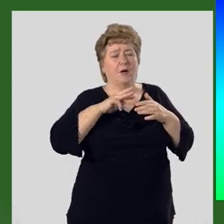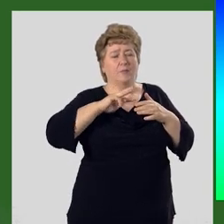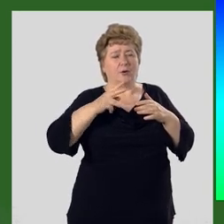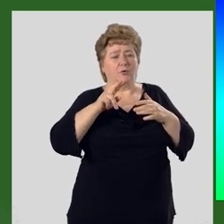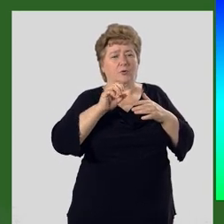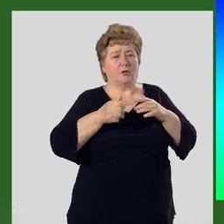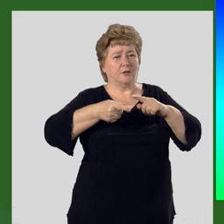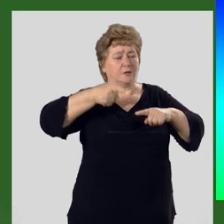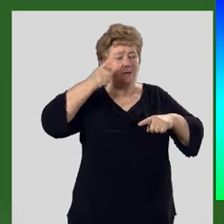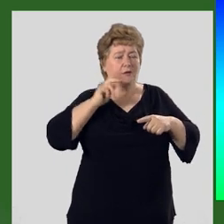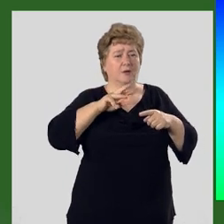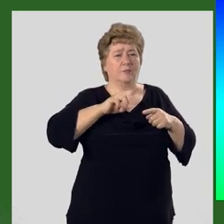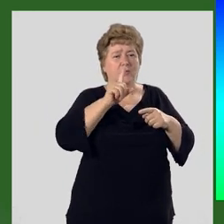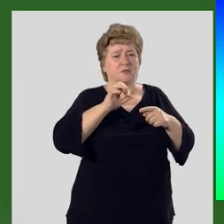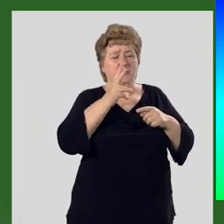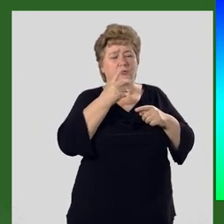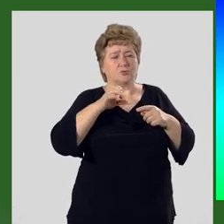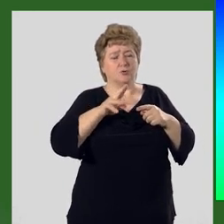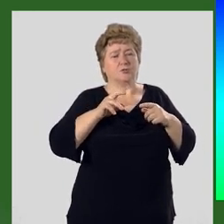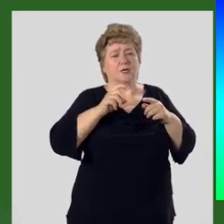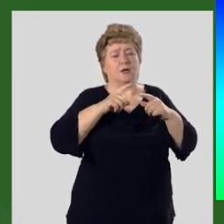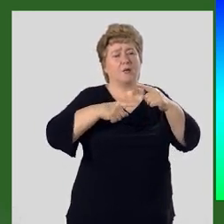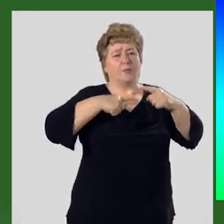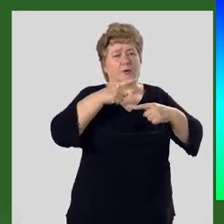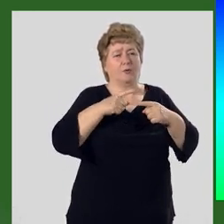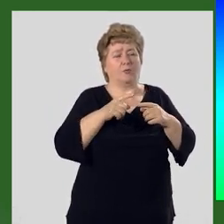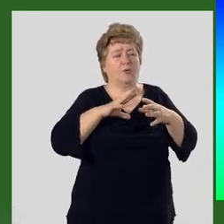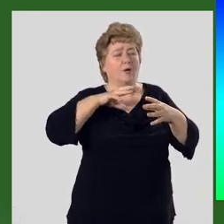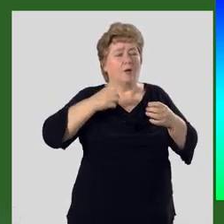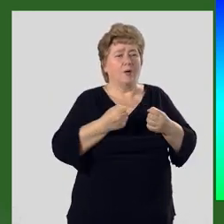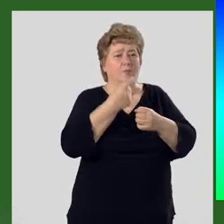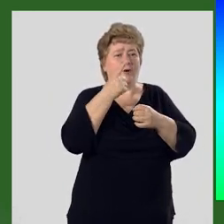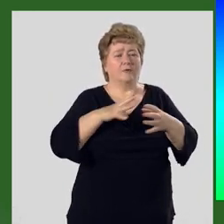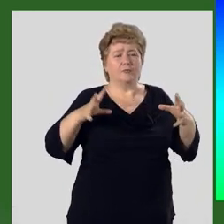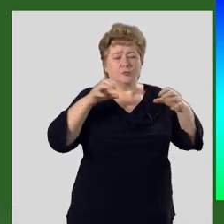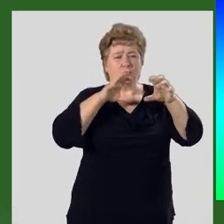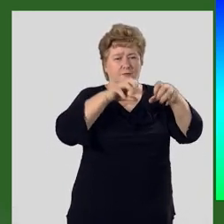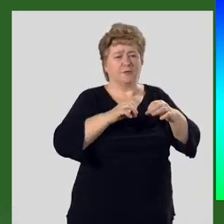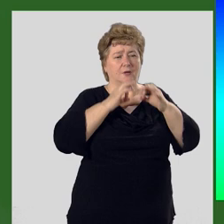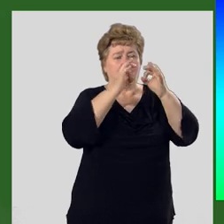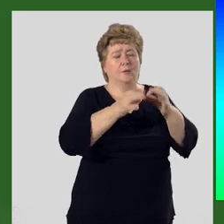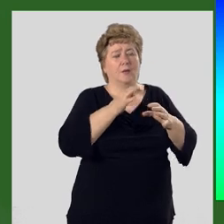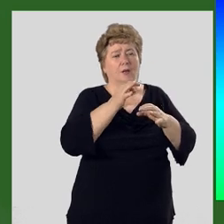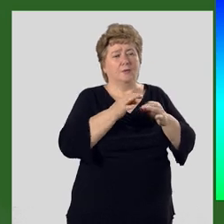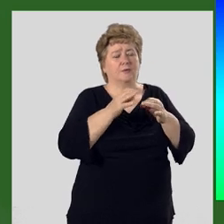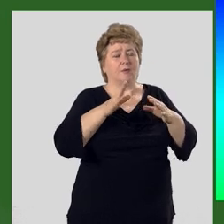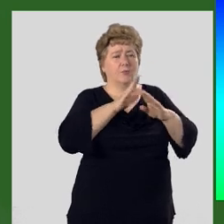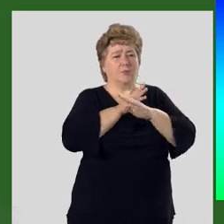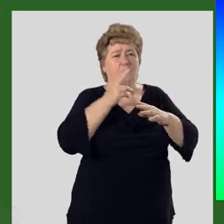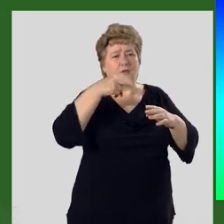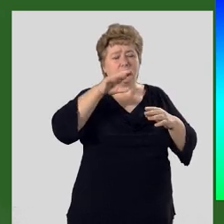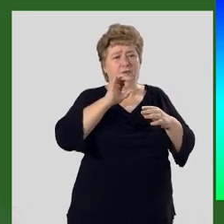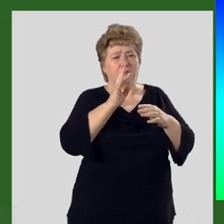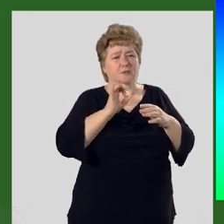назад началась мезозойская эра. Появились, полностью захватили всю планету, а затем вымерли динозавры.